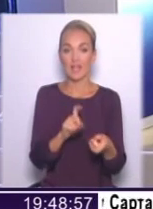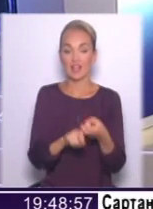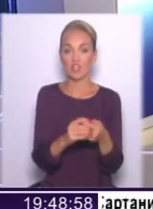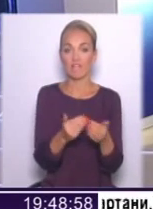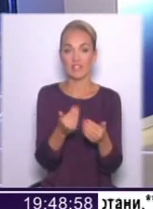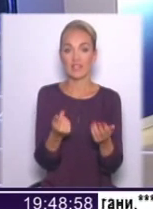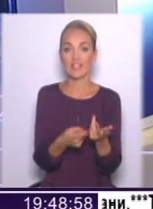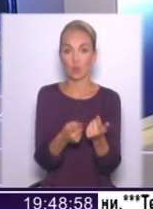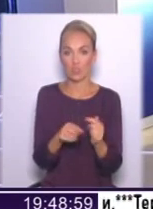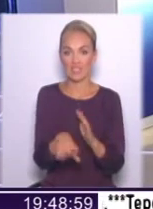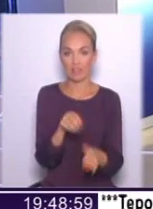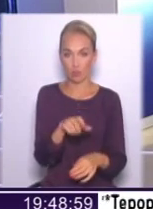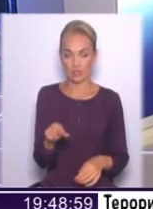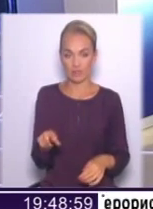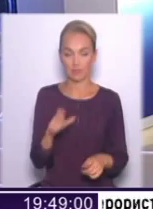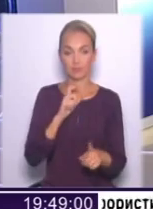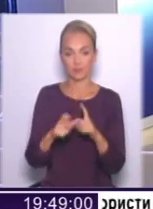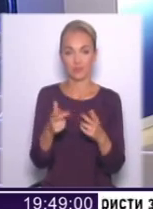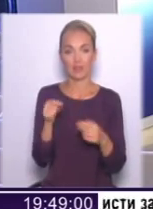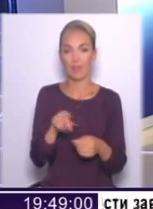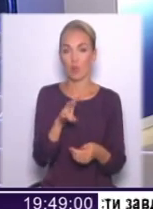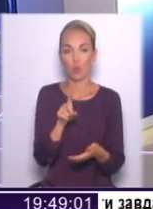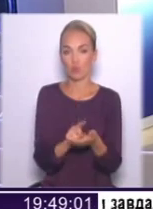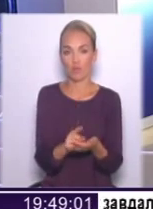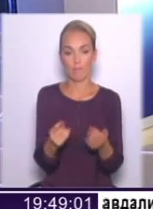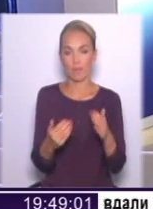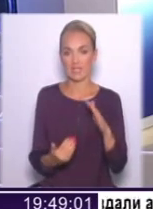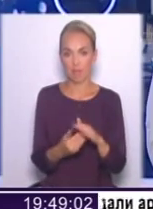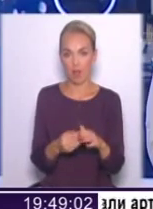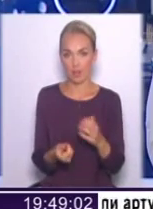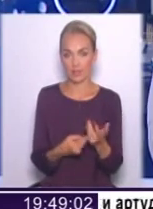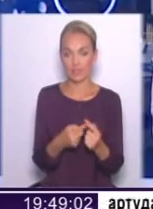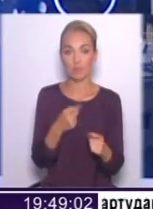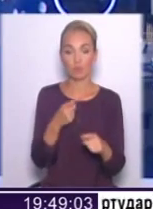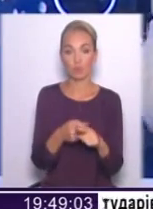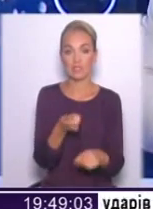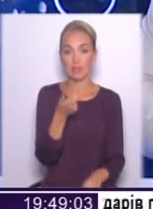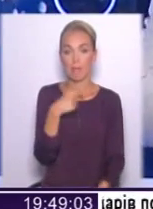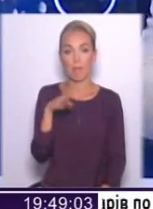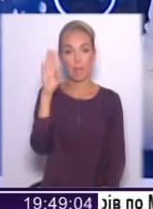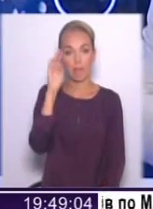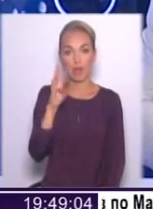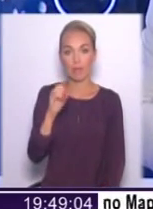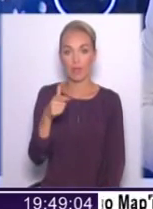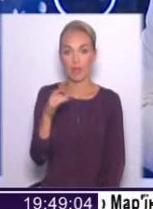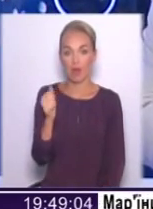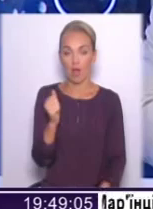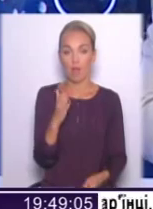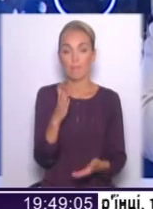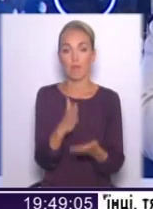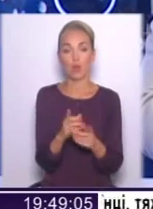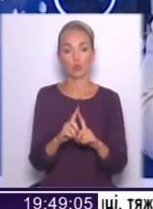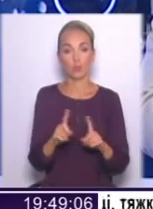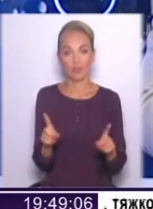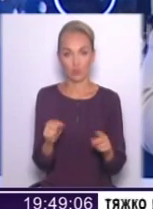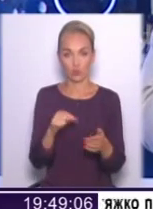виборців, але там є вилка. Тобто, в принципі, там не обов'язково максимальна кількість. Ну, і плюс пан Мегера, він завжди має особливу точку зору в Центральній